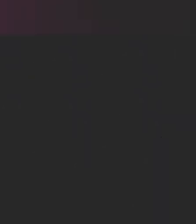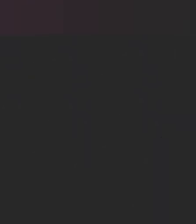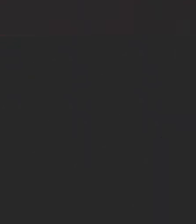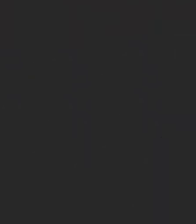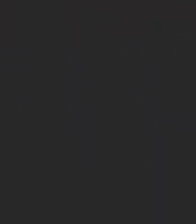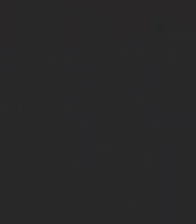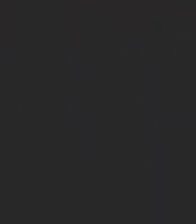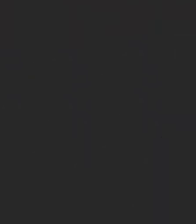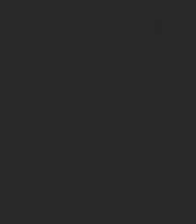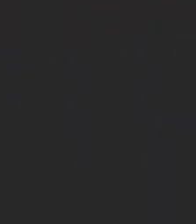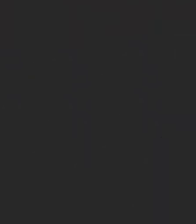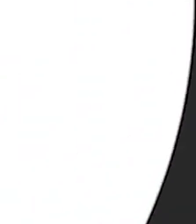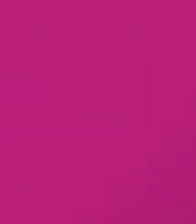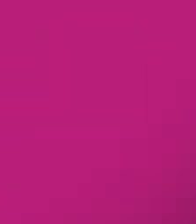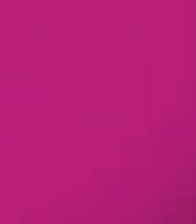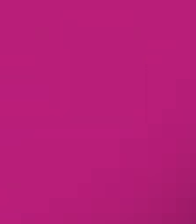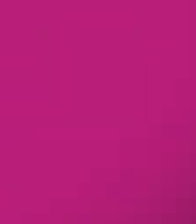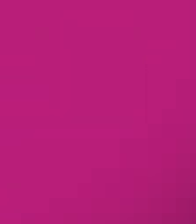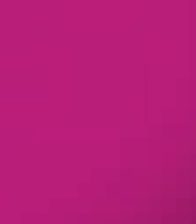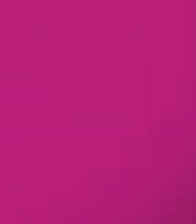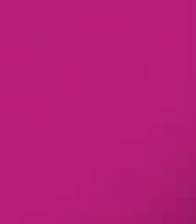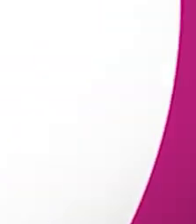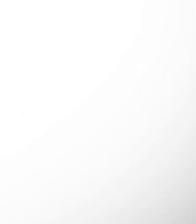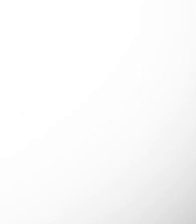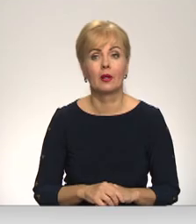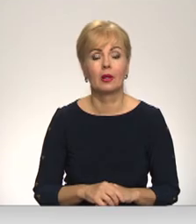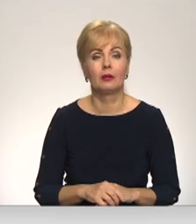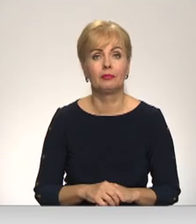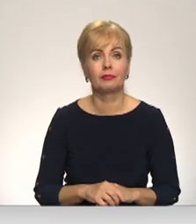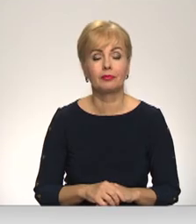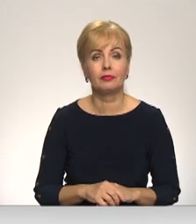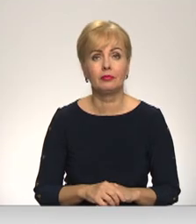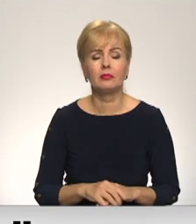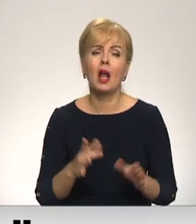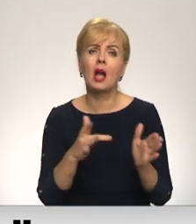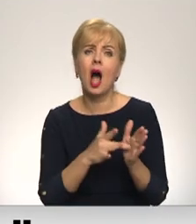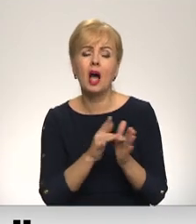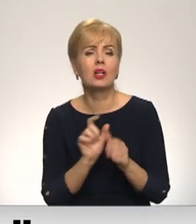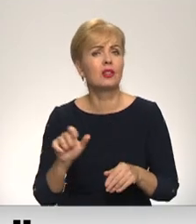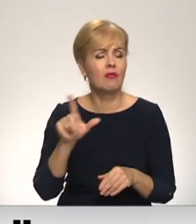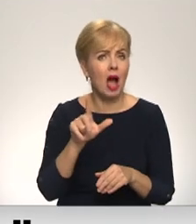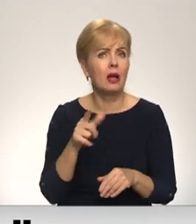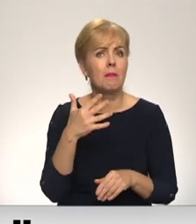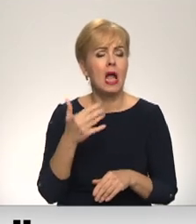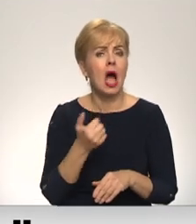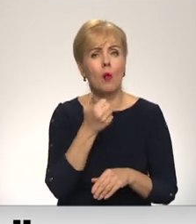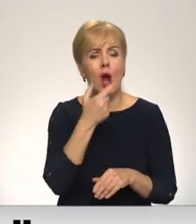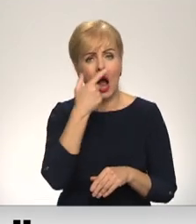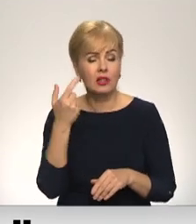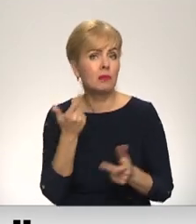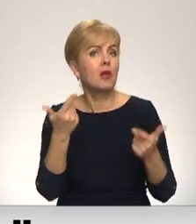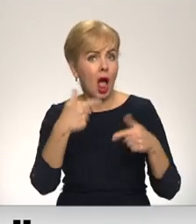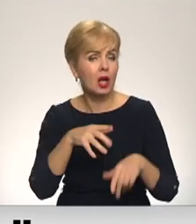Re, visi ēters ir te! Bet kādas vairāk nekā piecu gadsimtu laikā